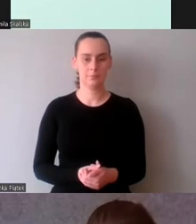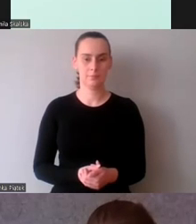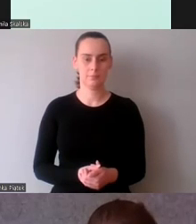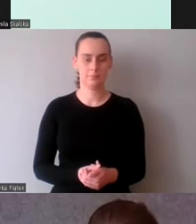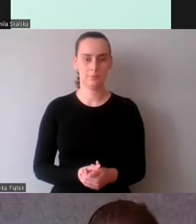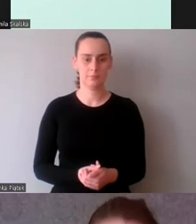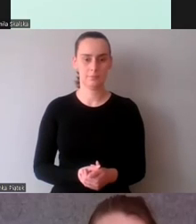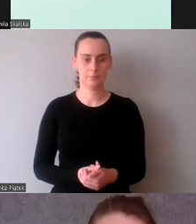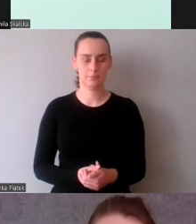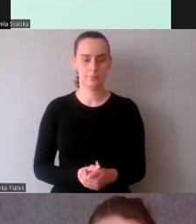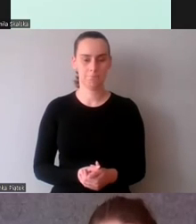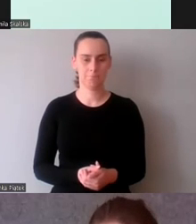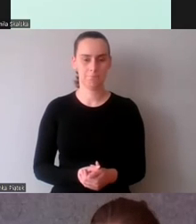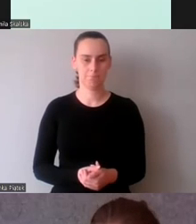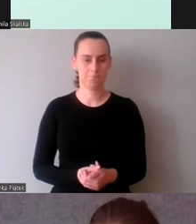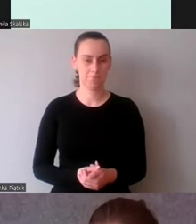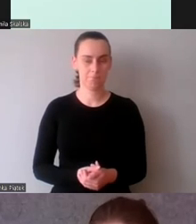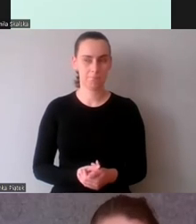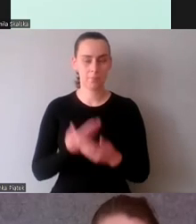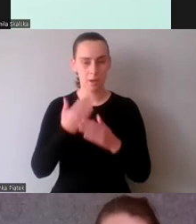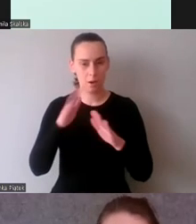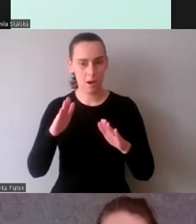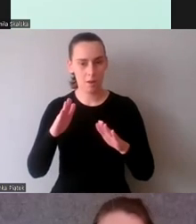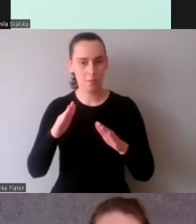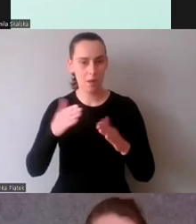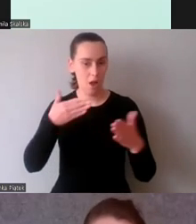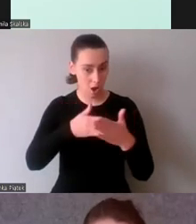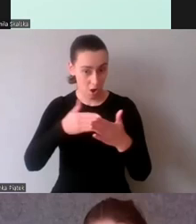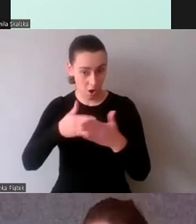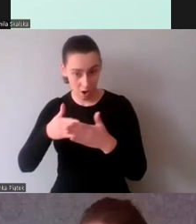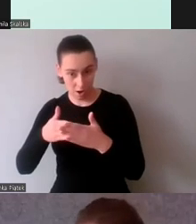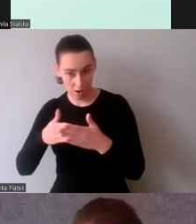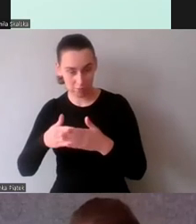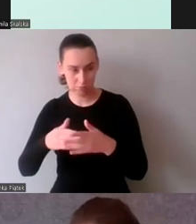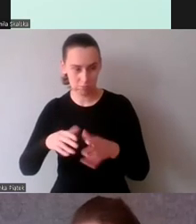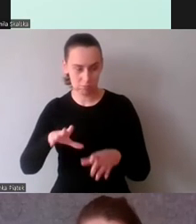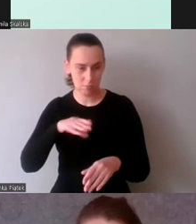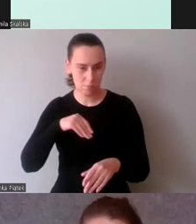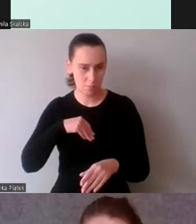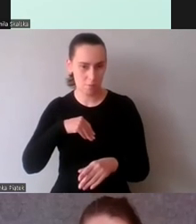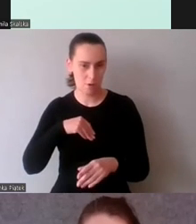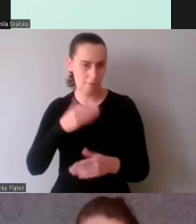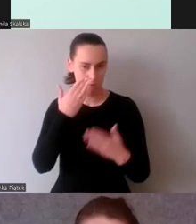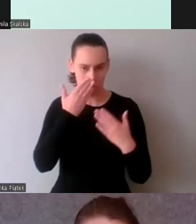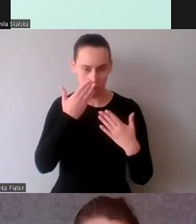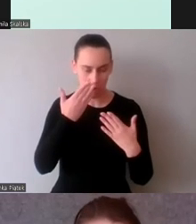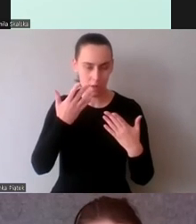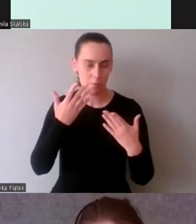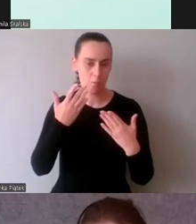takie ograniczenie może być podobne jak to spiętość słuchowo-głosowa w tłumaczeniu symultanicznym.